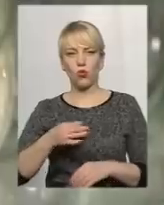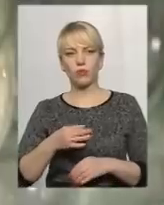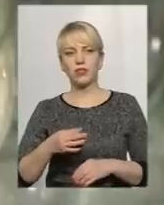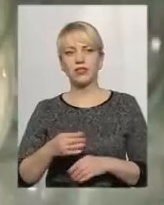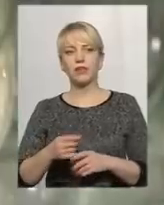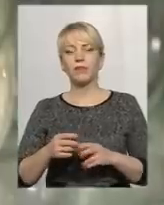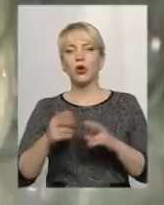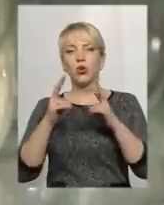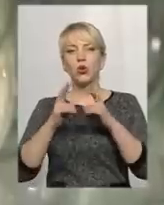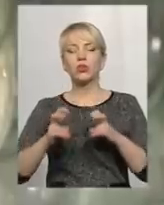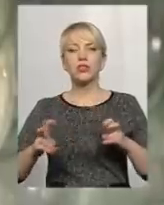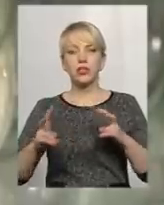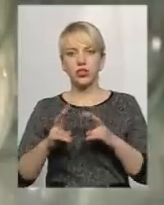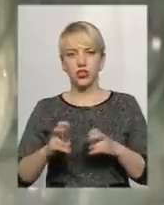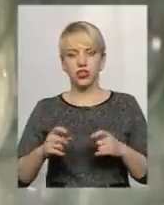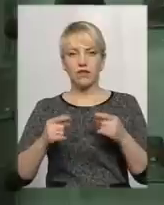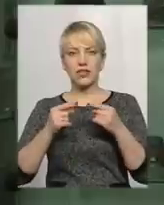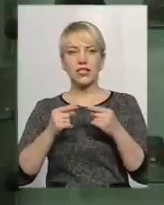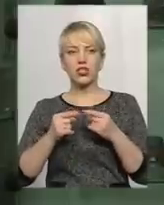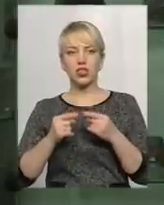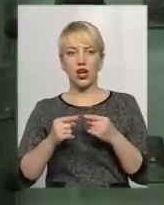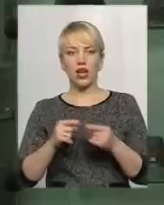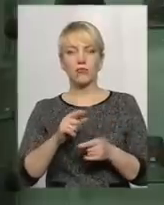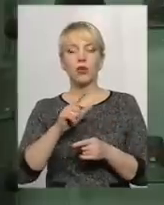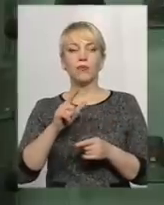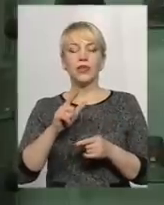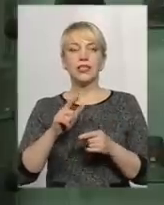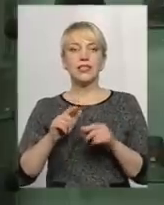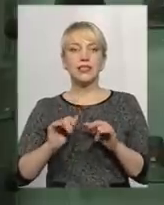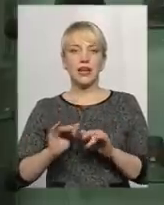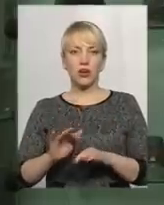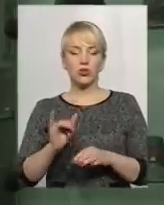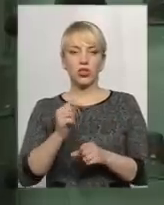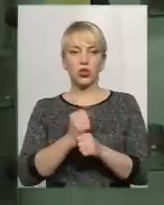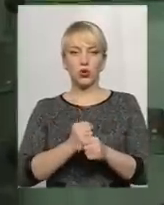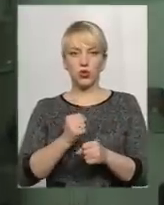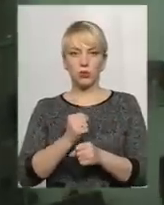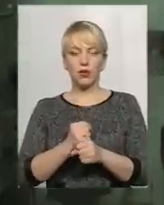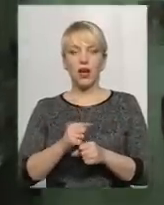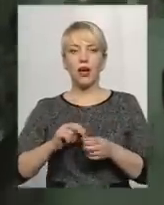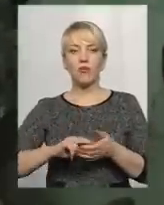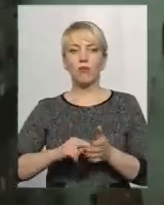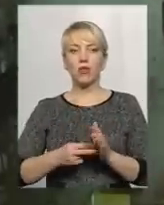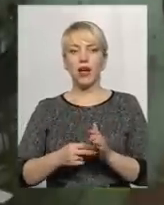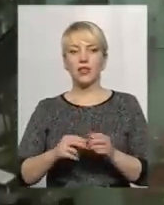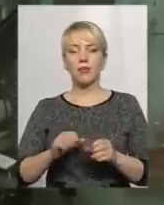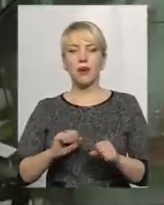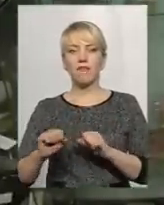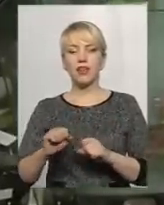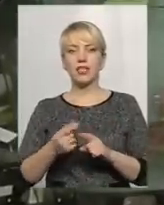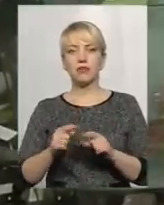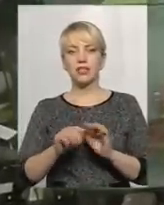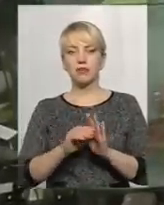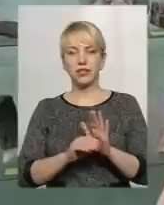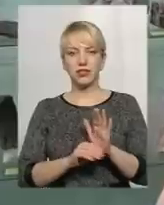Дослідження, визначаємо, плануємо заходи і розробляємо плани управління цими системами,